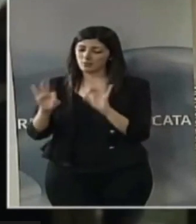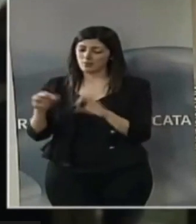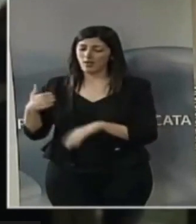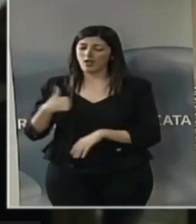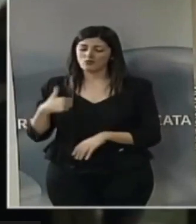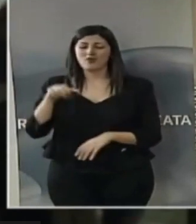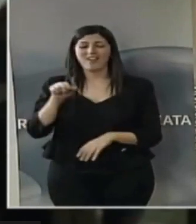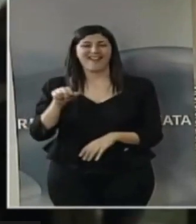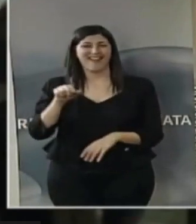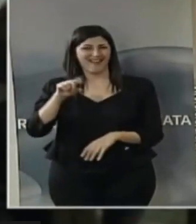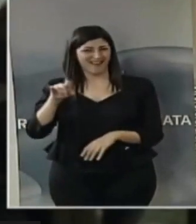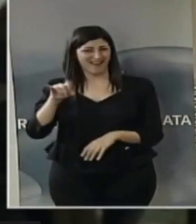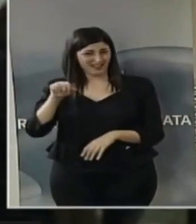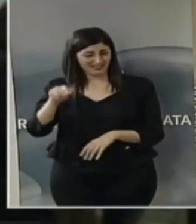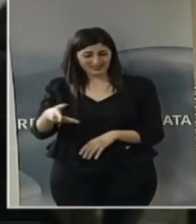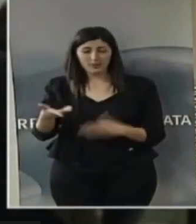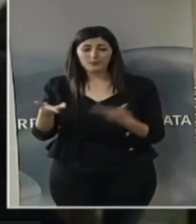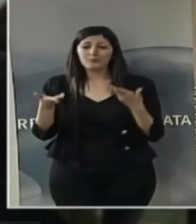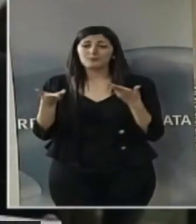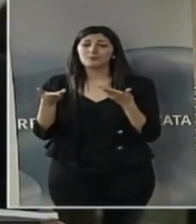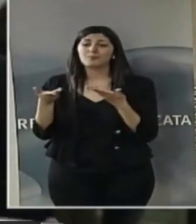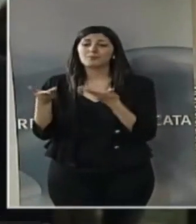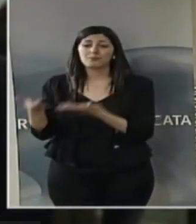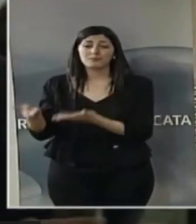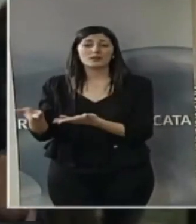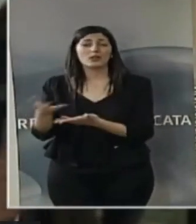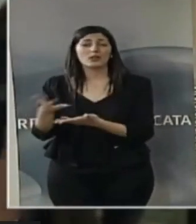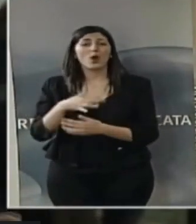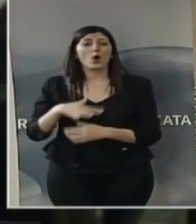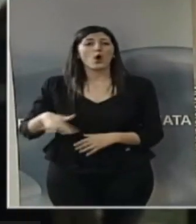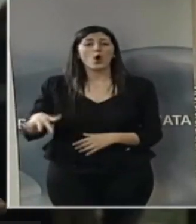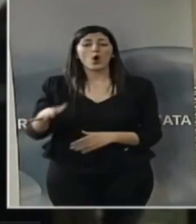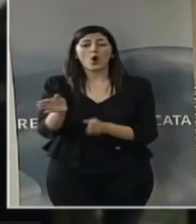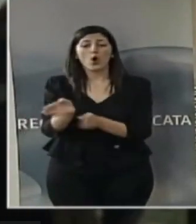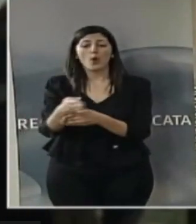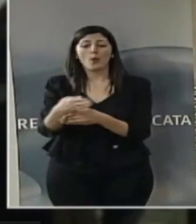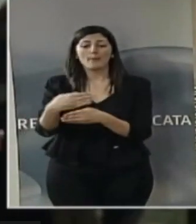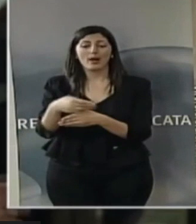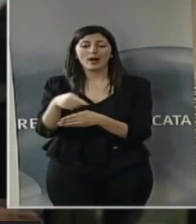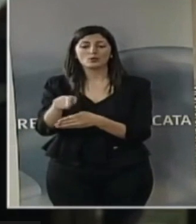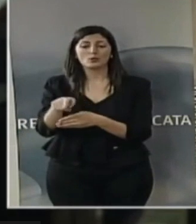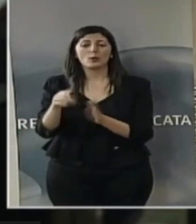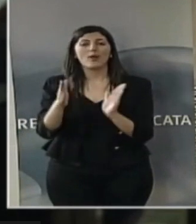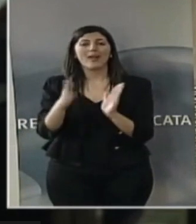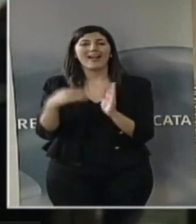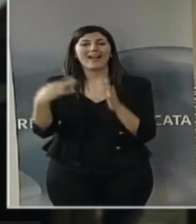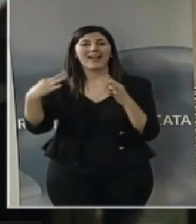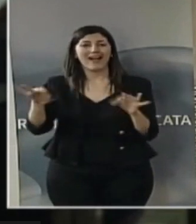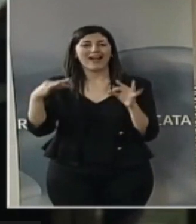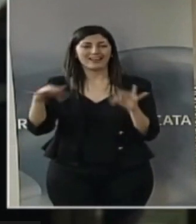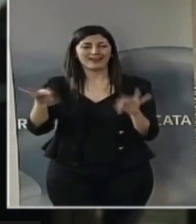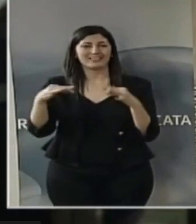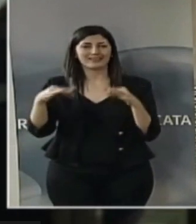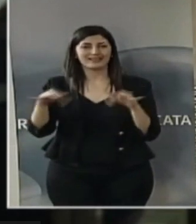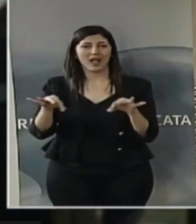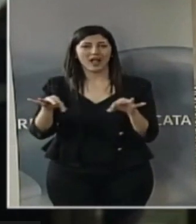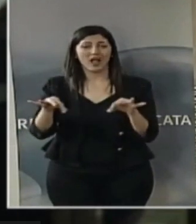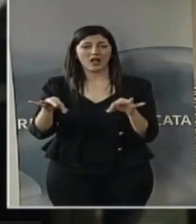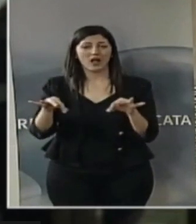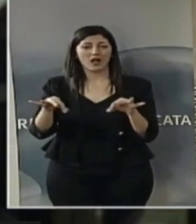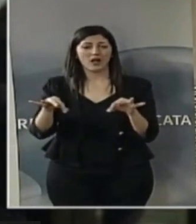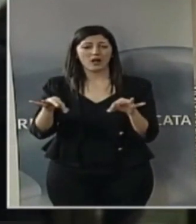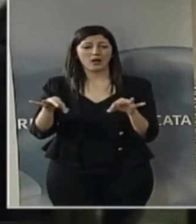nocciolo, l'importanza di una carta vocazionale, una carta vocazionale che